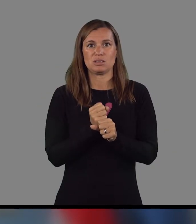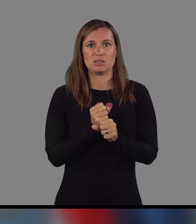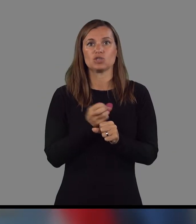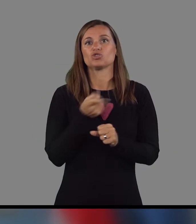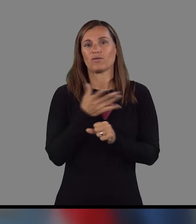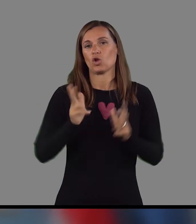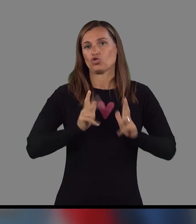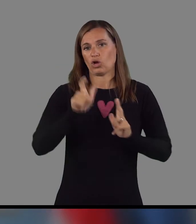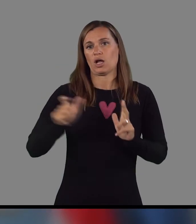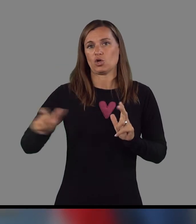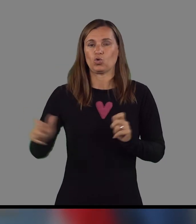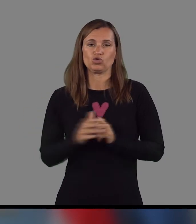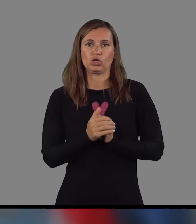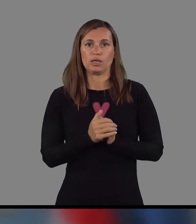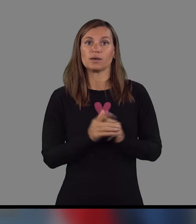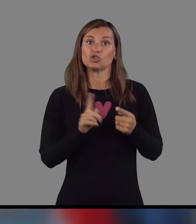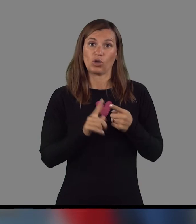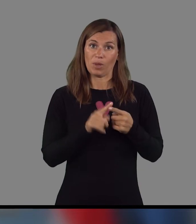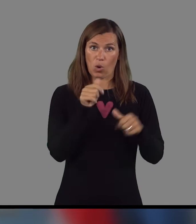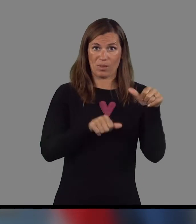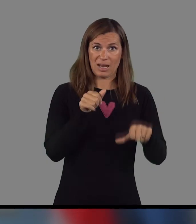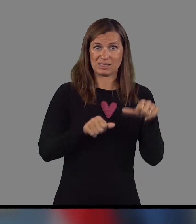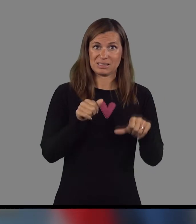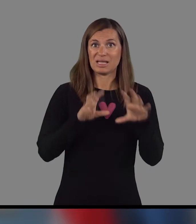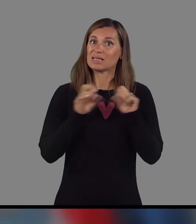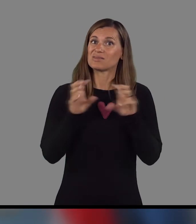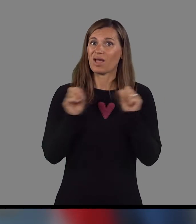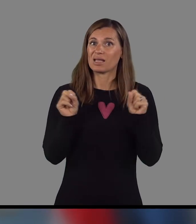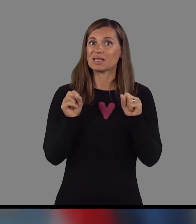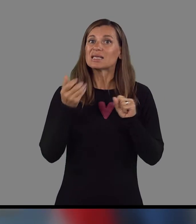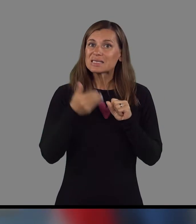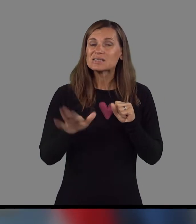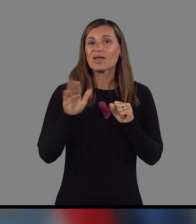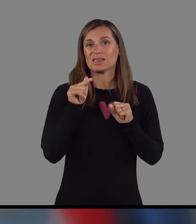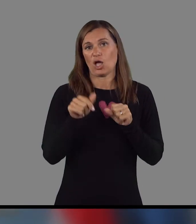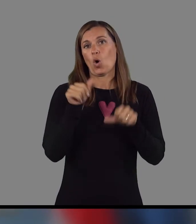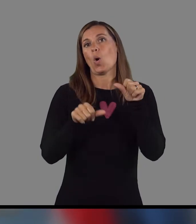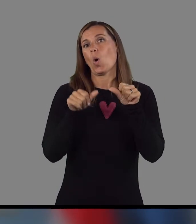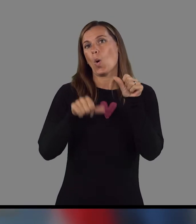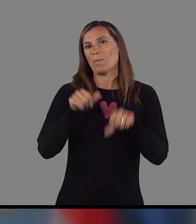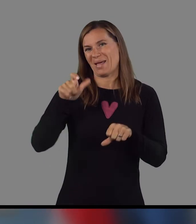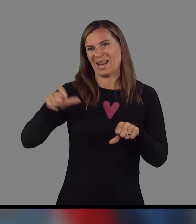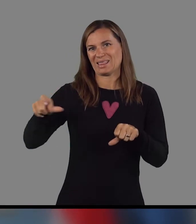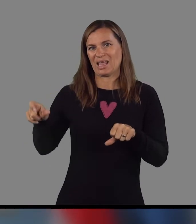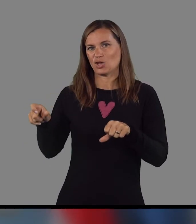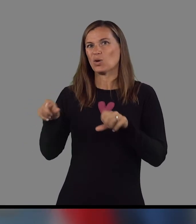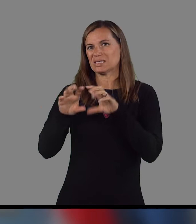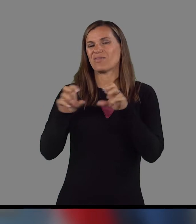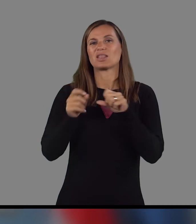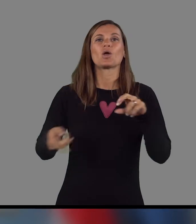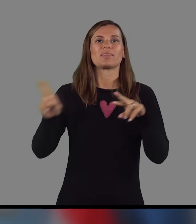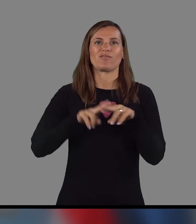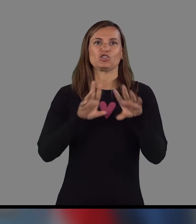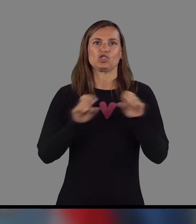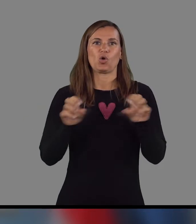število čakajočih. Če bi operacije izvajali izven teh operaterjev, ki pravzaprav